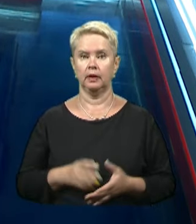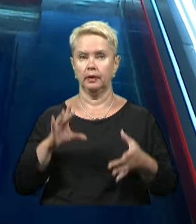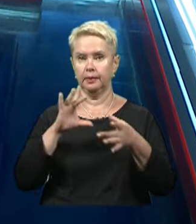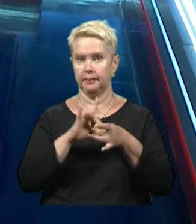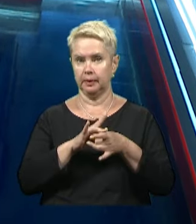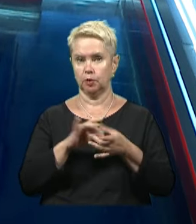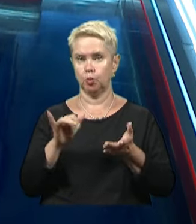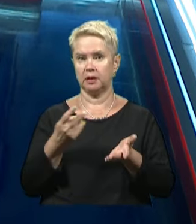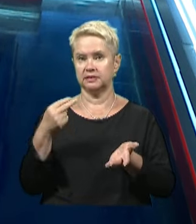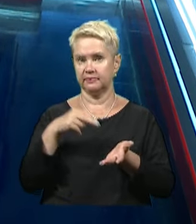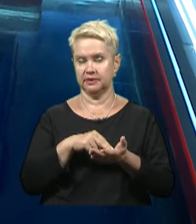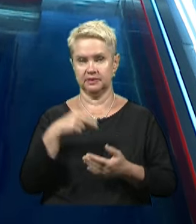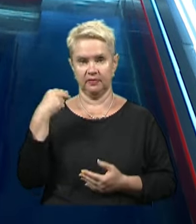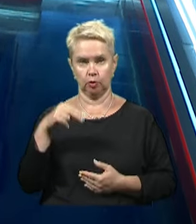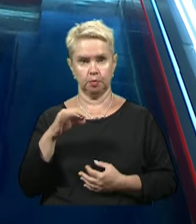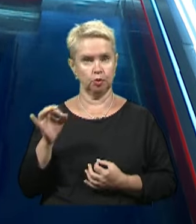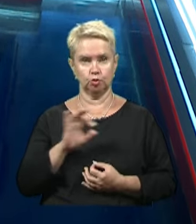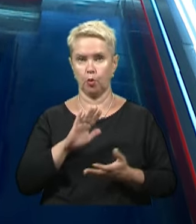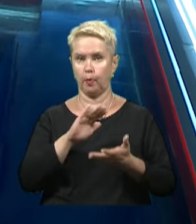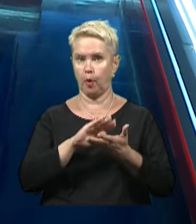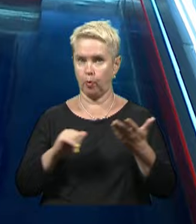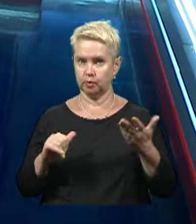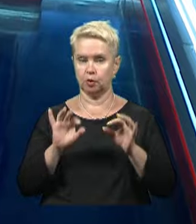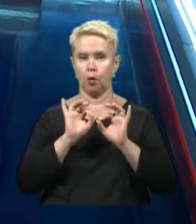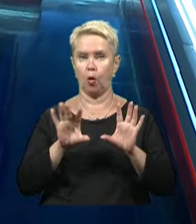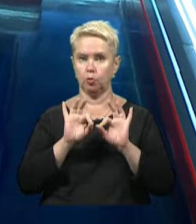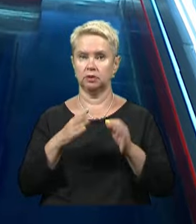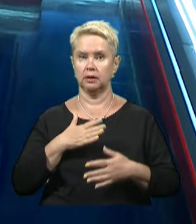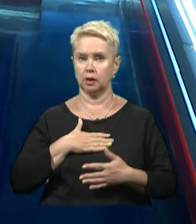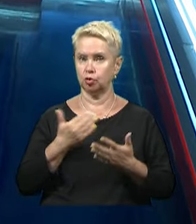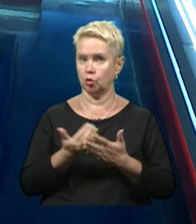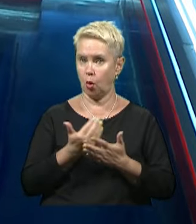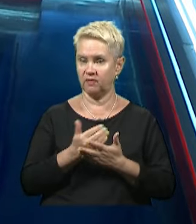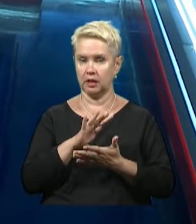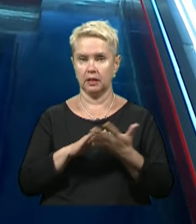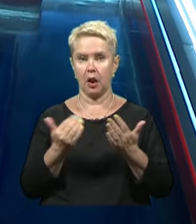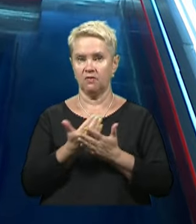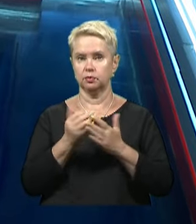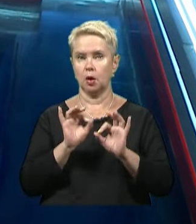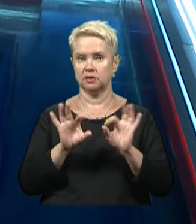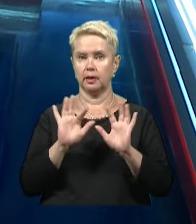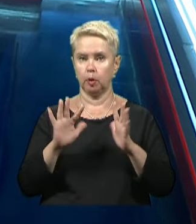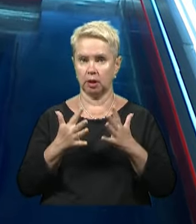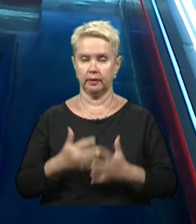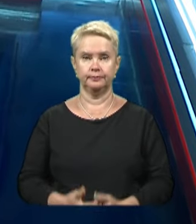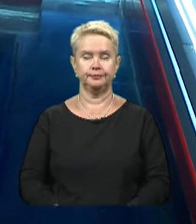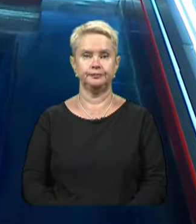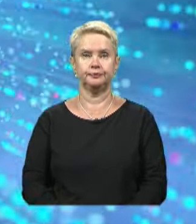Підписуйтесь на наш ютуб-канал, ставте дзвіночок, аби нічого не пропустити, та коментуйте новини. А далі у випуску розкажемо про таке.